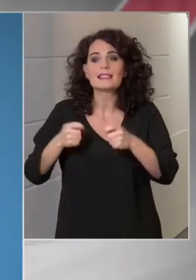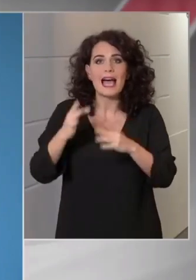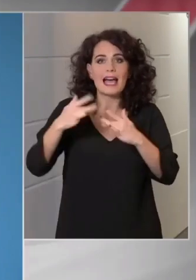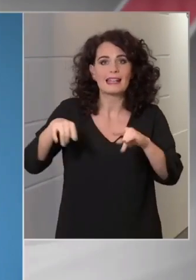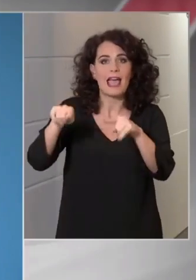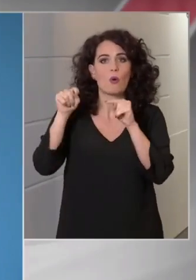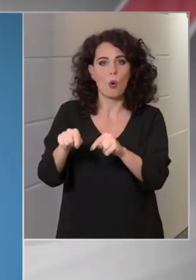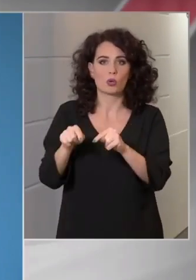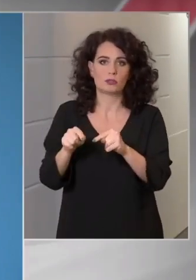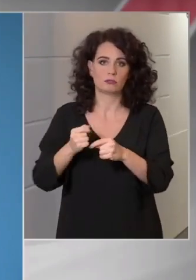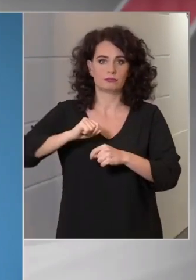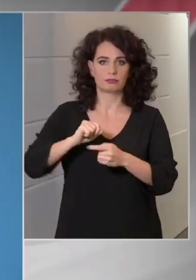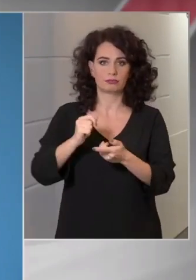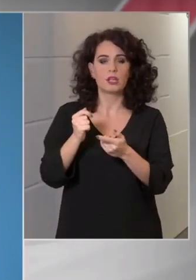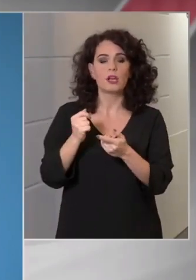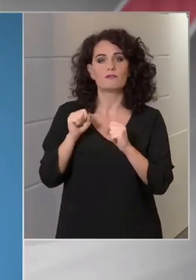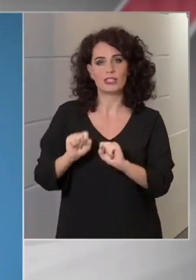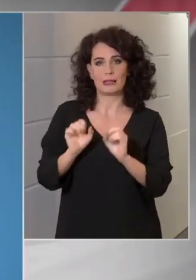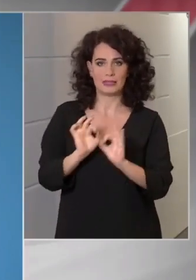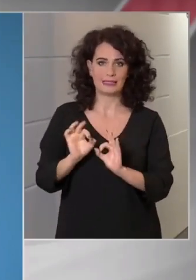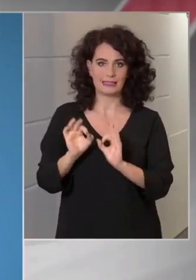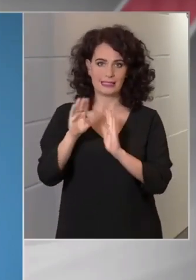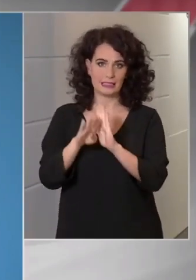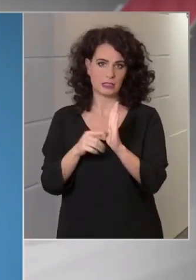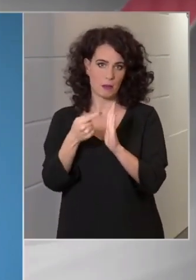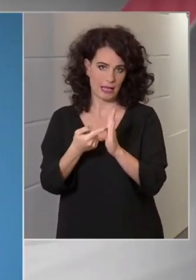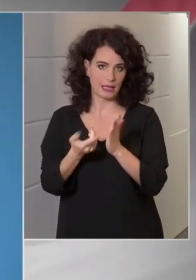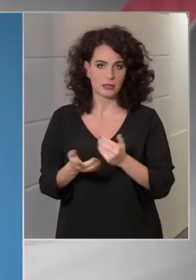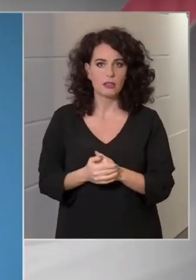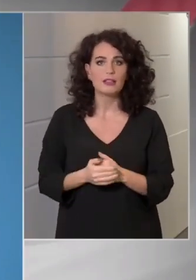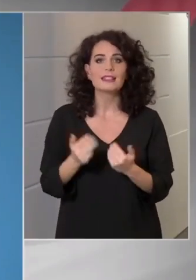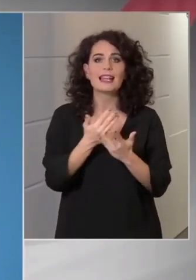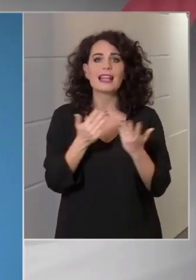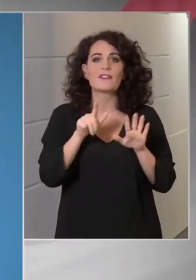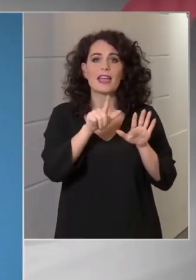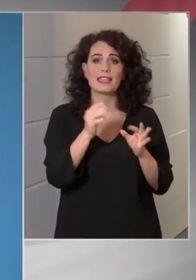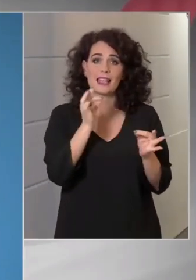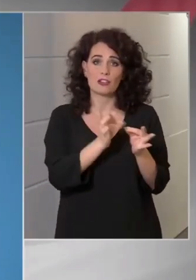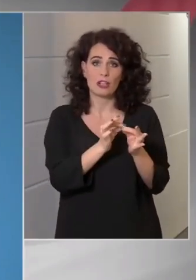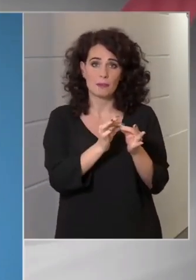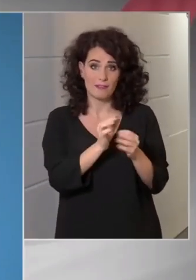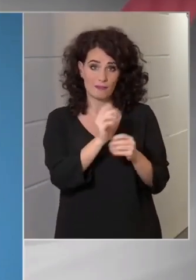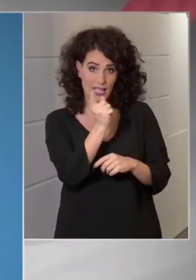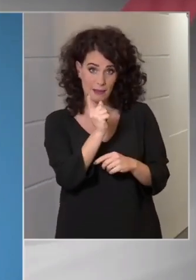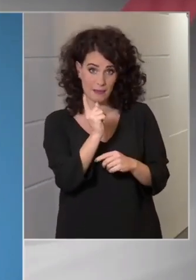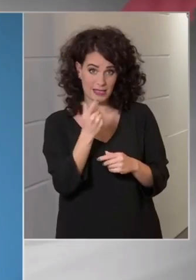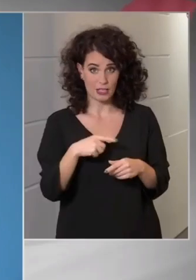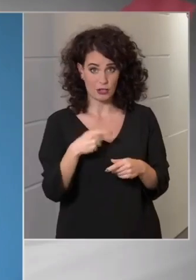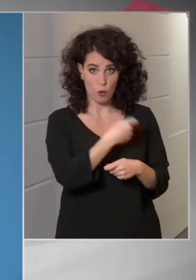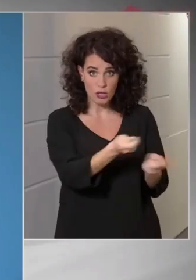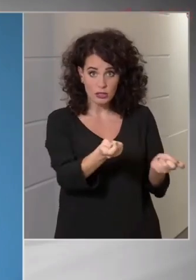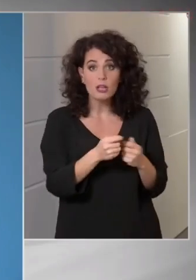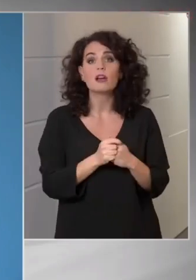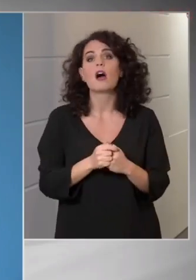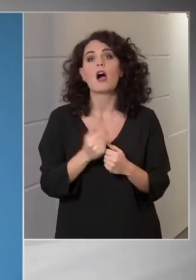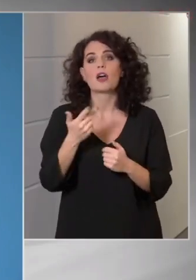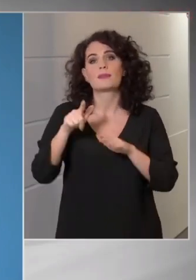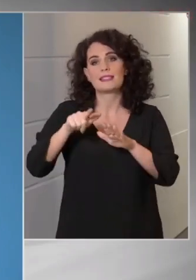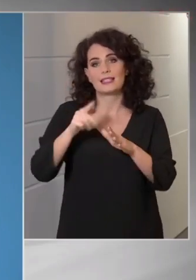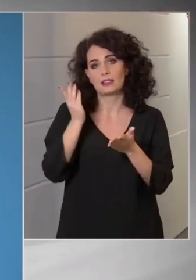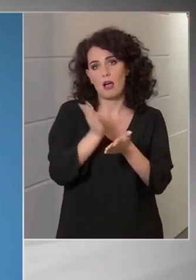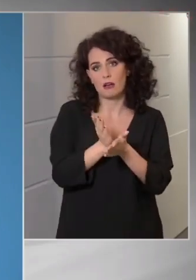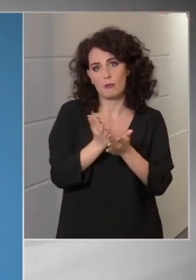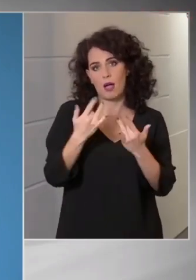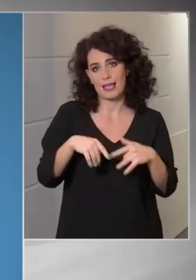meg a védelmi intézkedés szabályait. A rendőrök 97 esetben figyelmeztetéssel éltek, míg 37 alkalommal szabtak ki